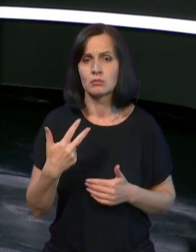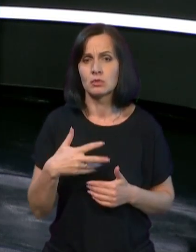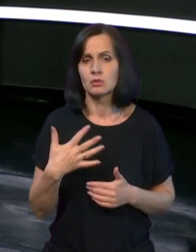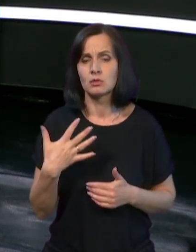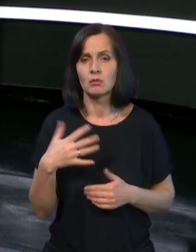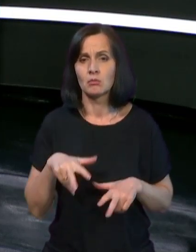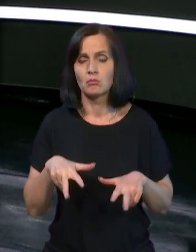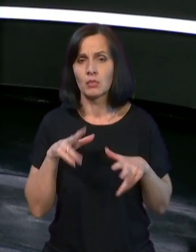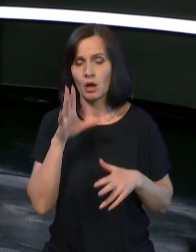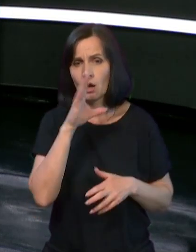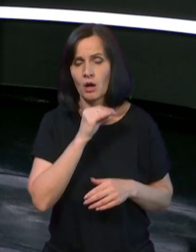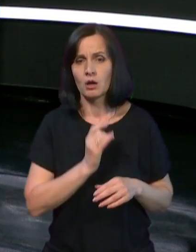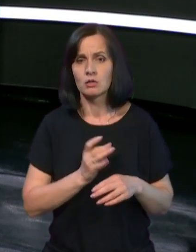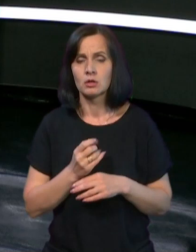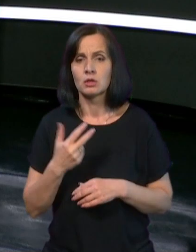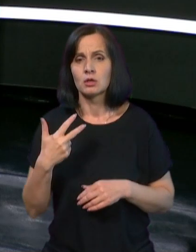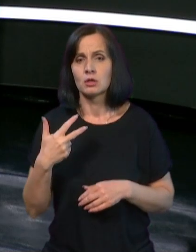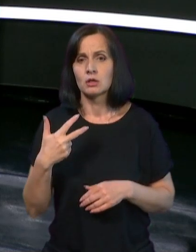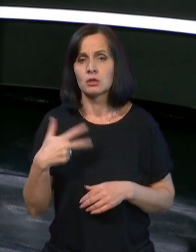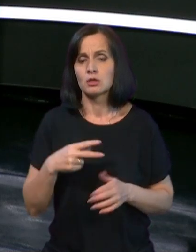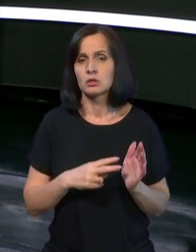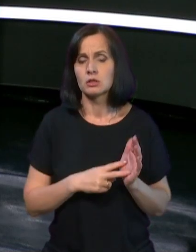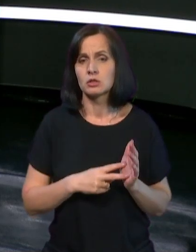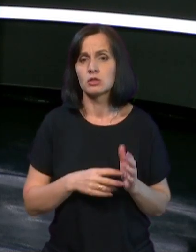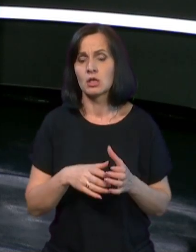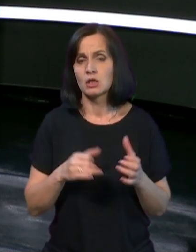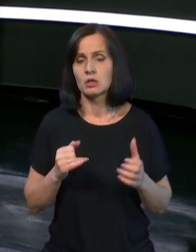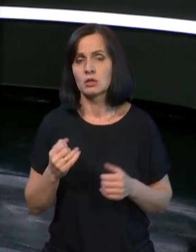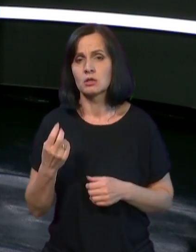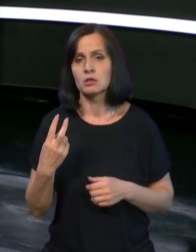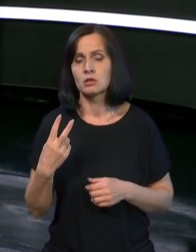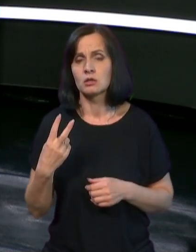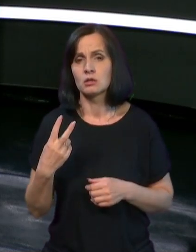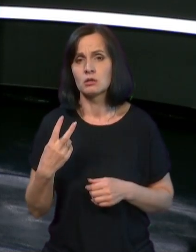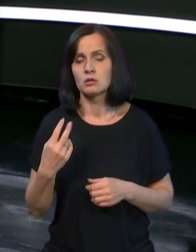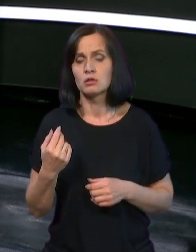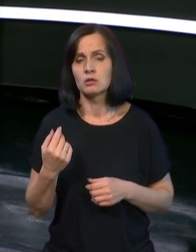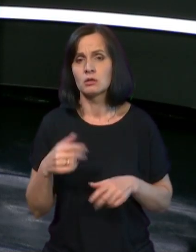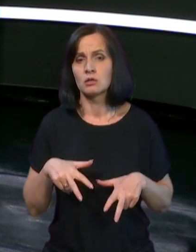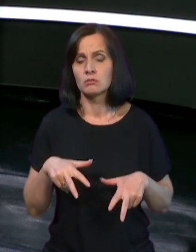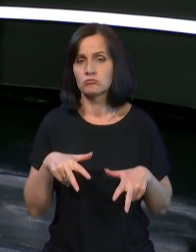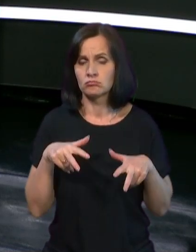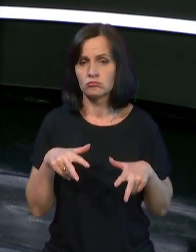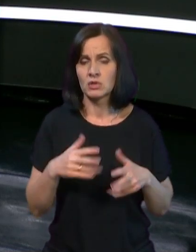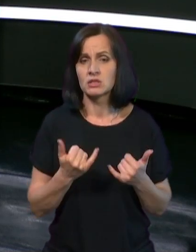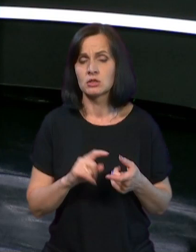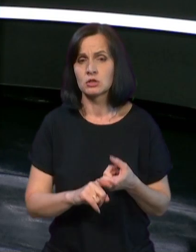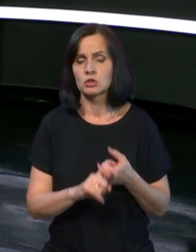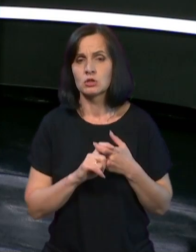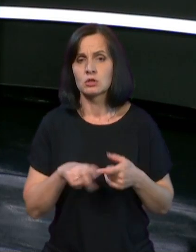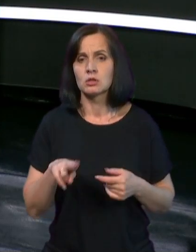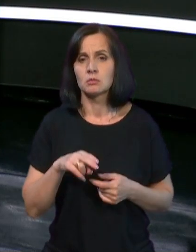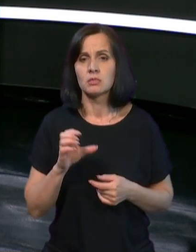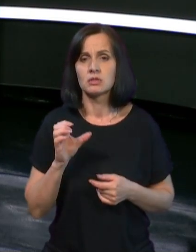37 ракет і 29 безпілотників «Шахет». З нами на зв'язку зараз Дмитро Снігерьов, військовий